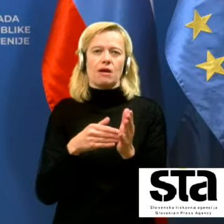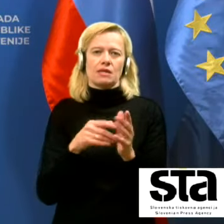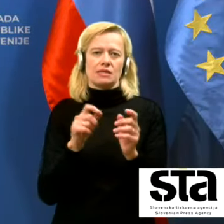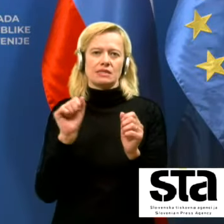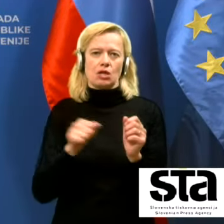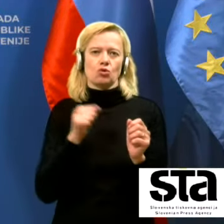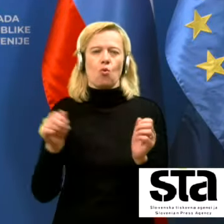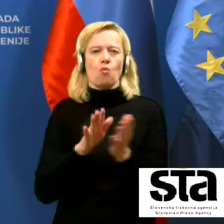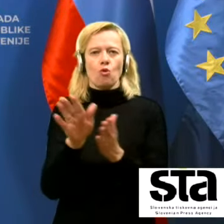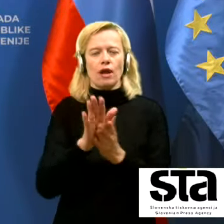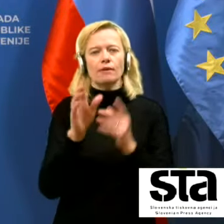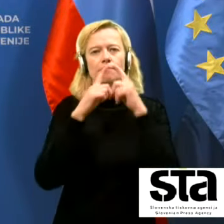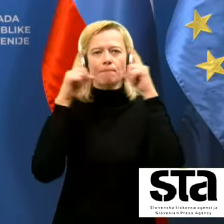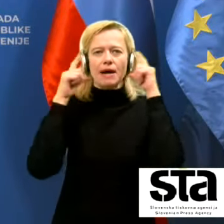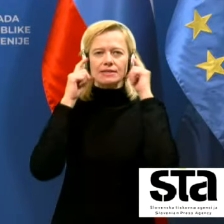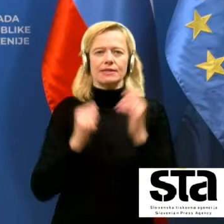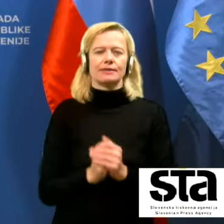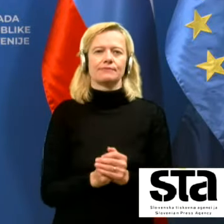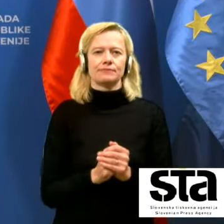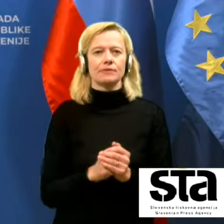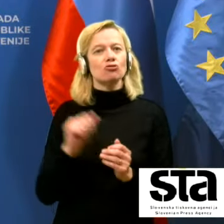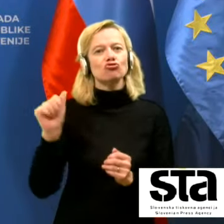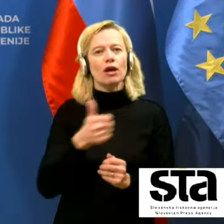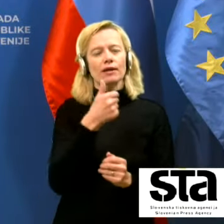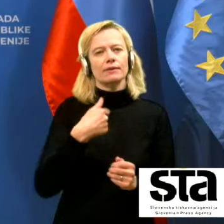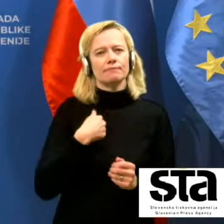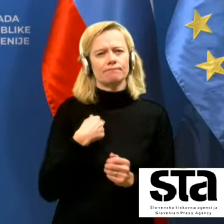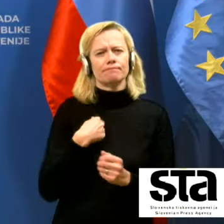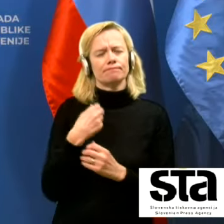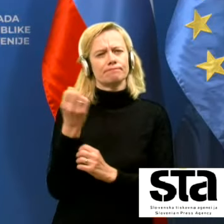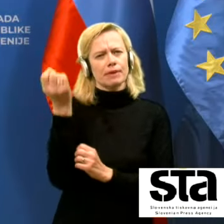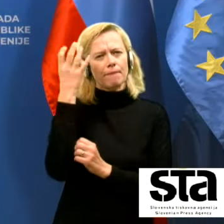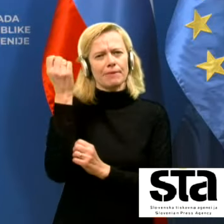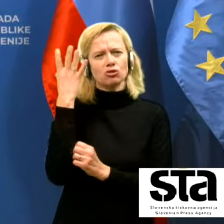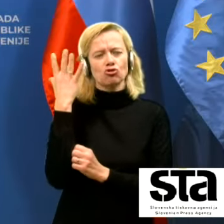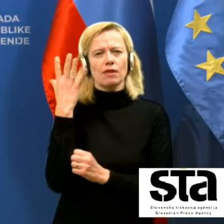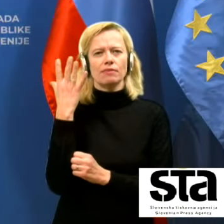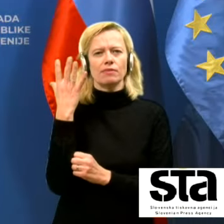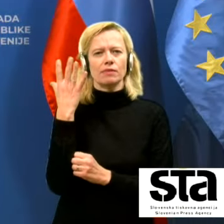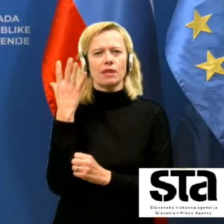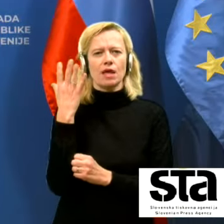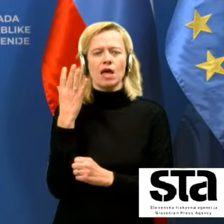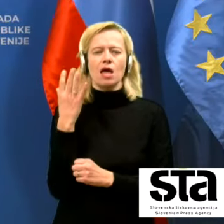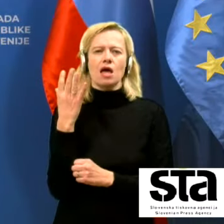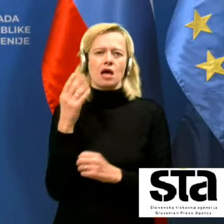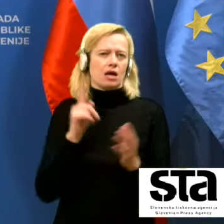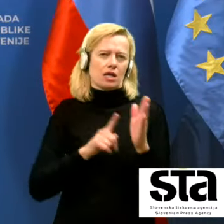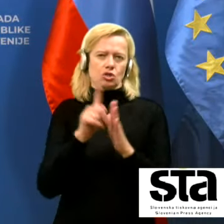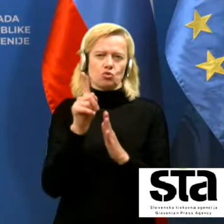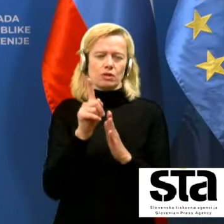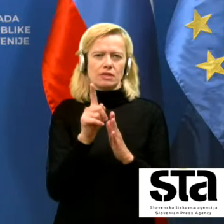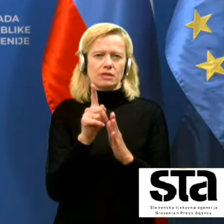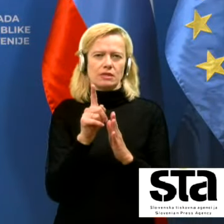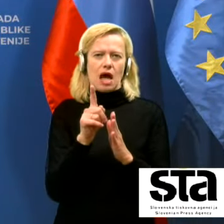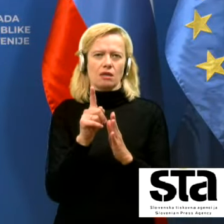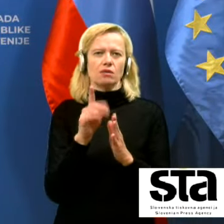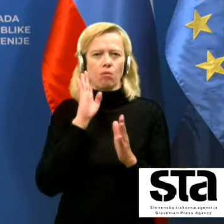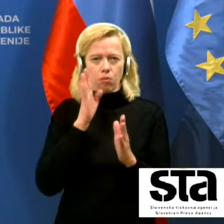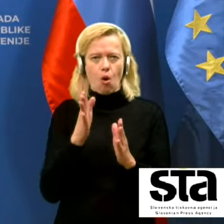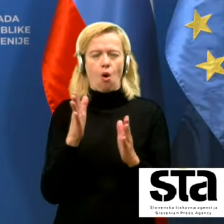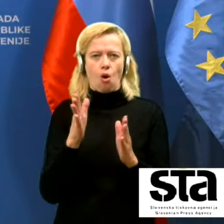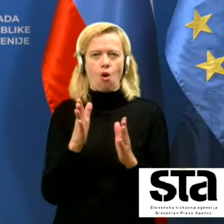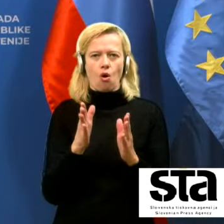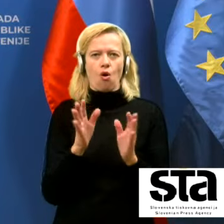še enkrat prepričan sem, da tudi rezultat ob tem ne more izostati. In če vemo in poznamo